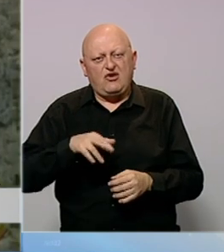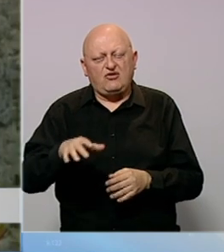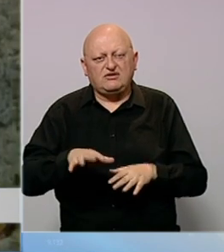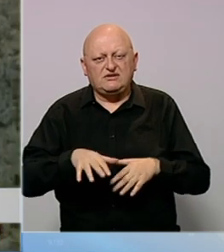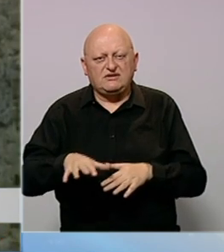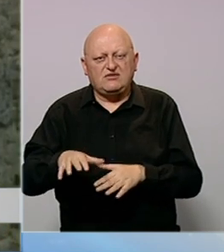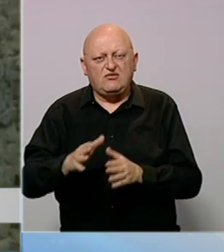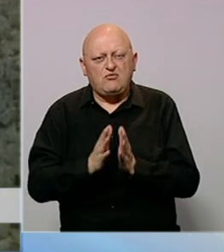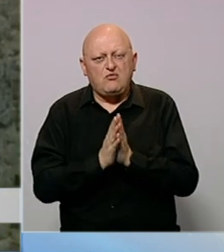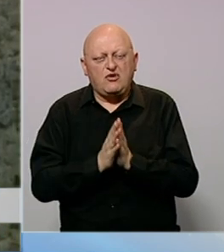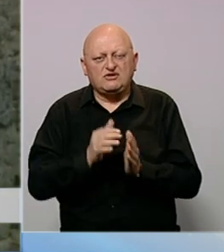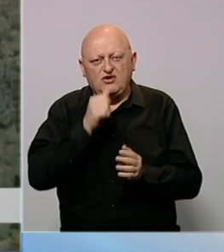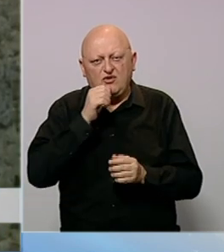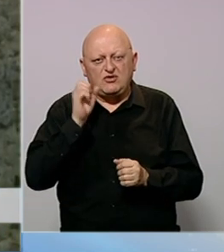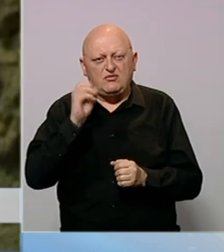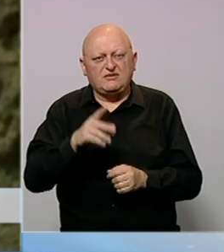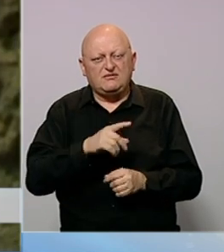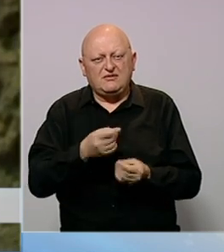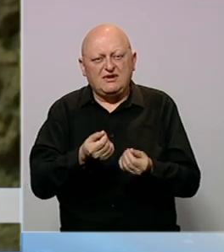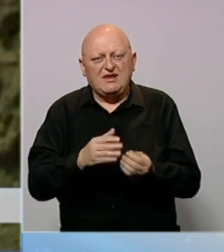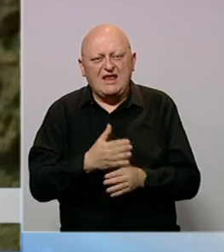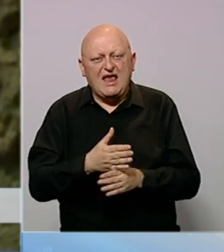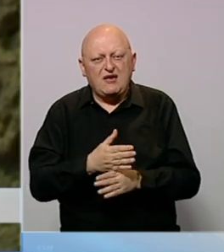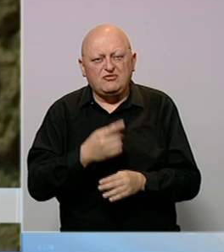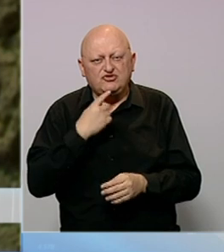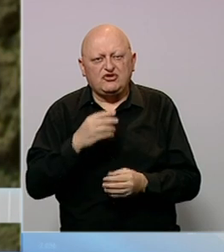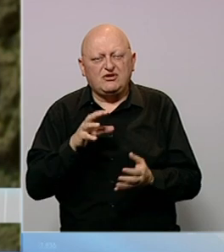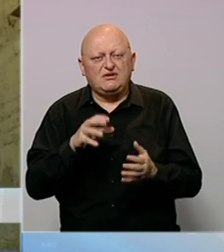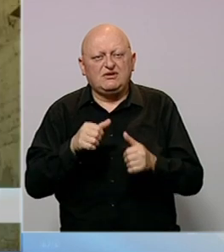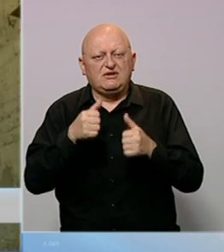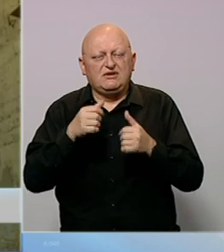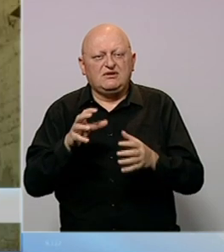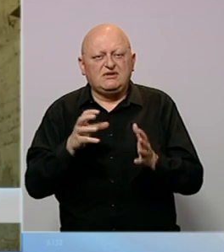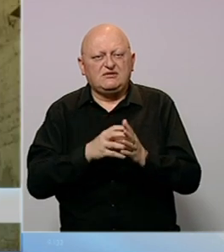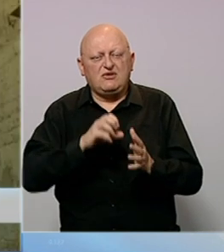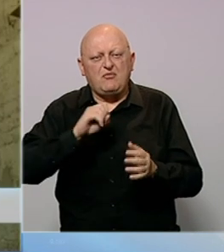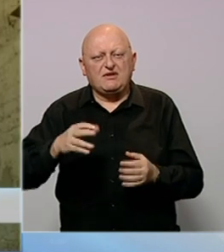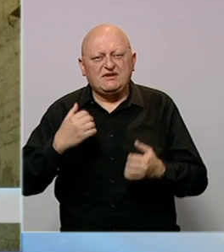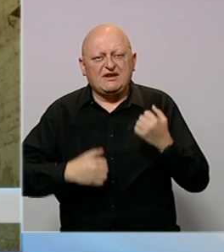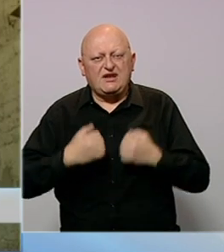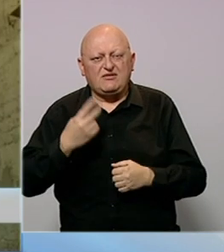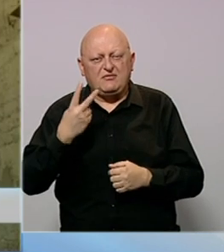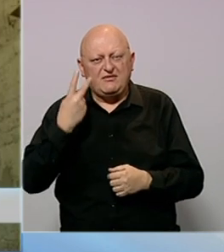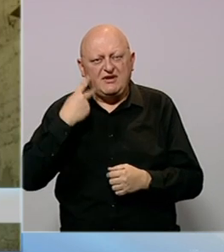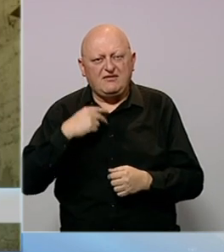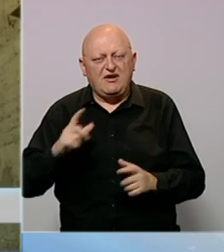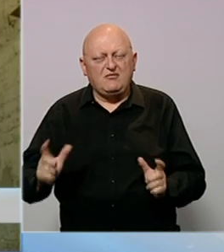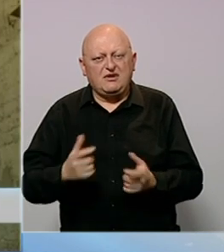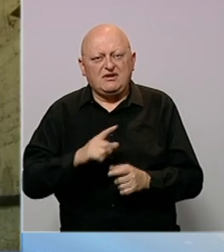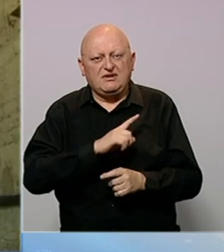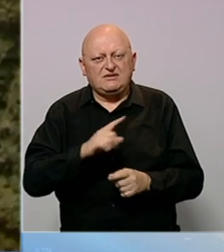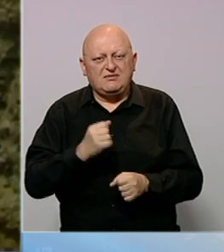odlaze na rijeku, mole se i u vodu bacaju mrve hljeba, što simboliše odbacivanje grijeha. Prva dva dana praznika